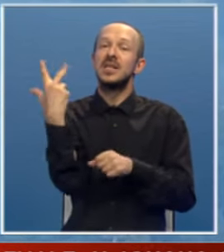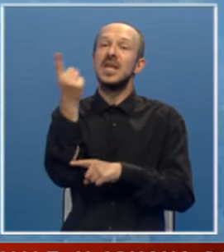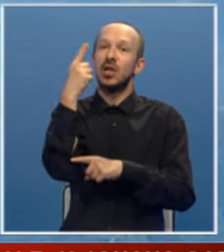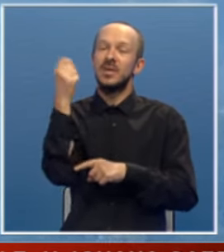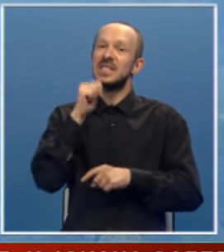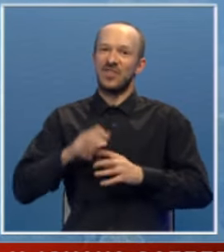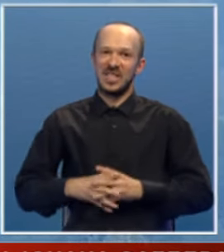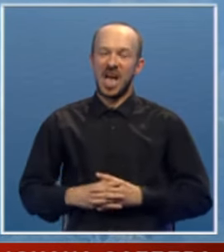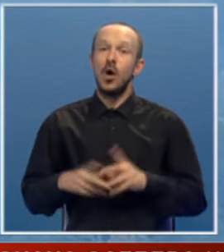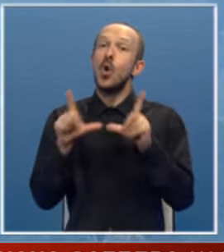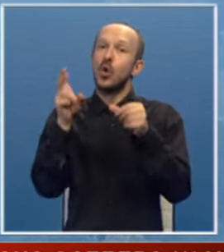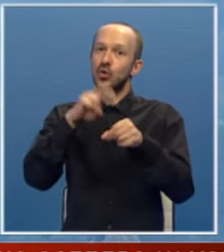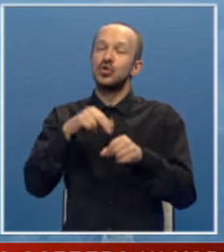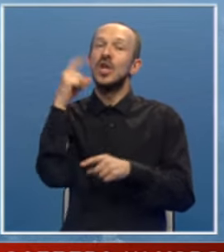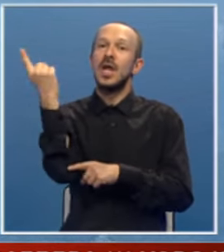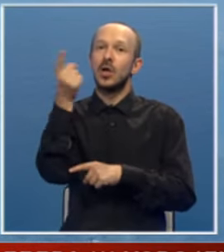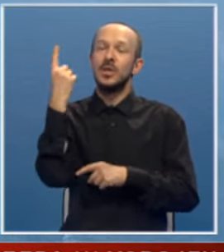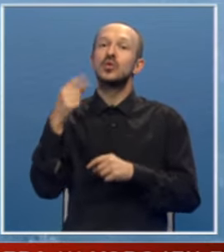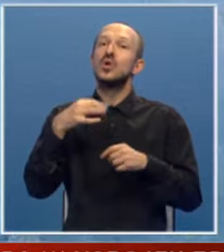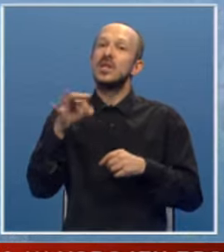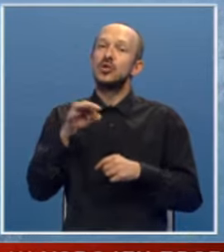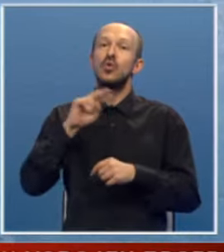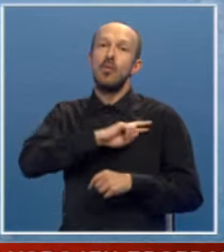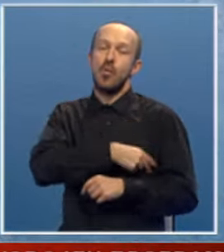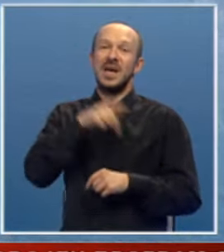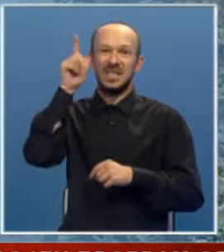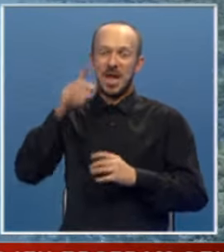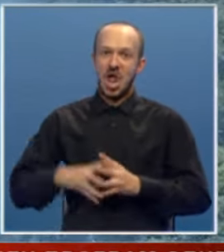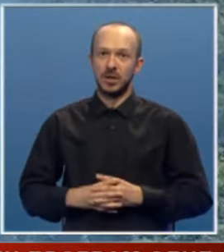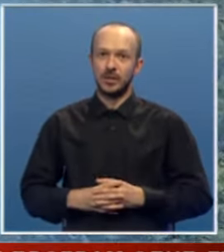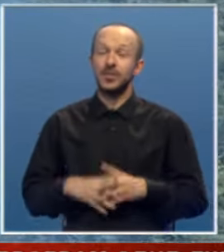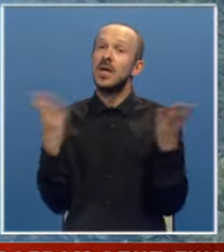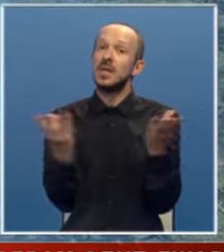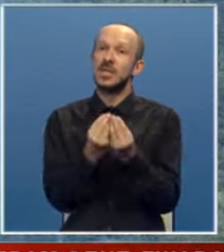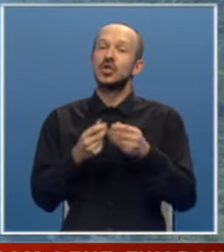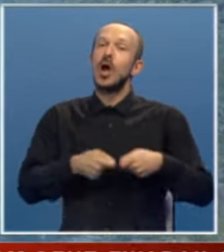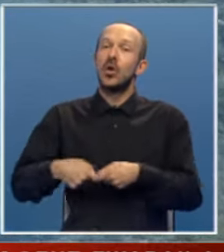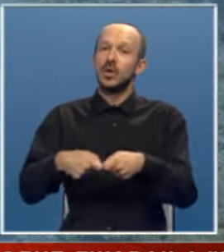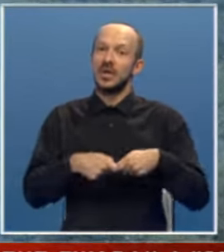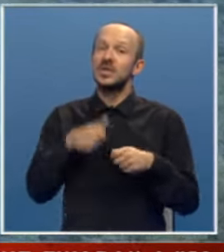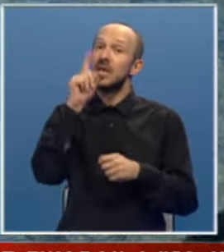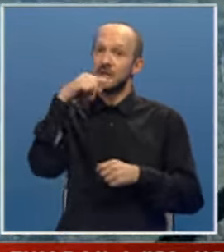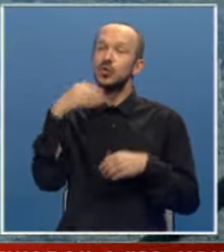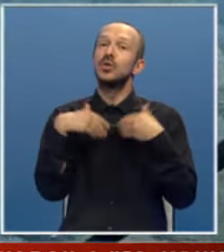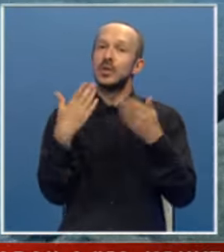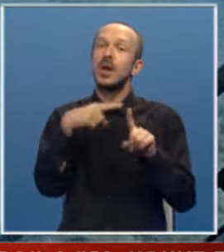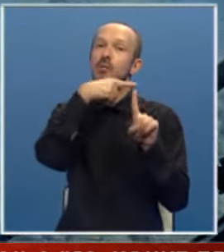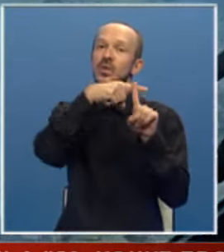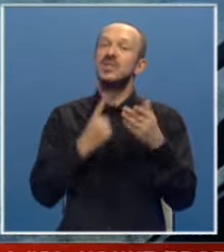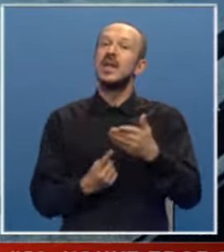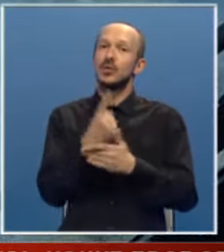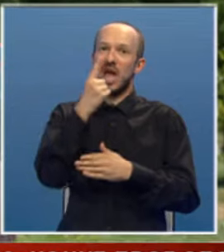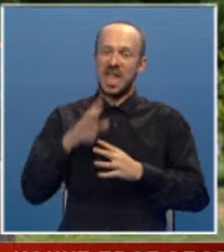helikopterska servisa, uključujući i helikoptersku jedinicu MUBA Srbije. Zajednička koordinacija ističu dala je pozitivne